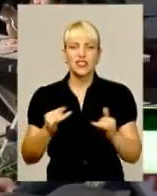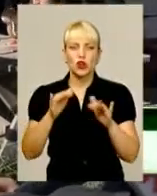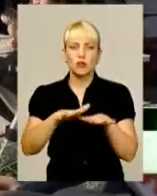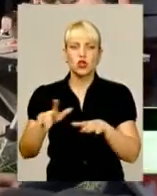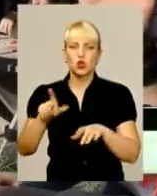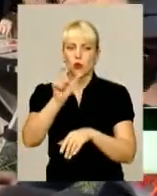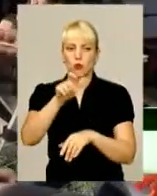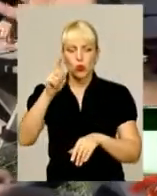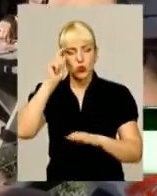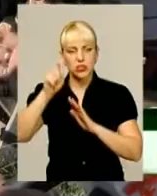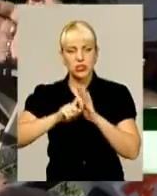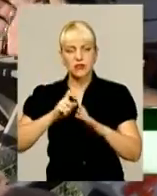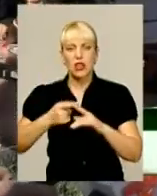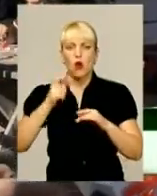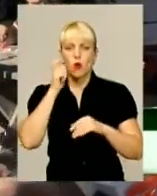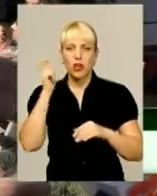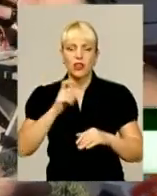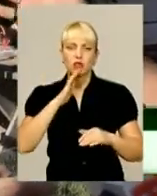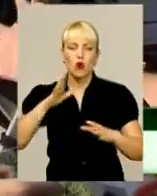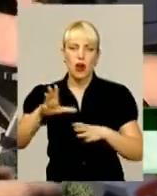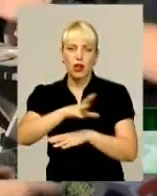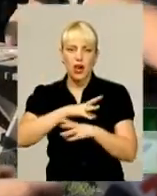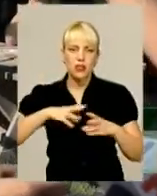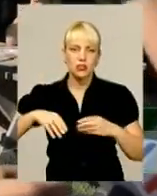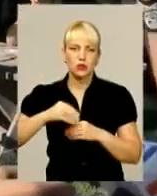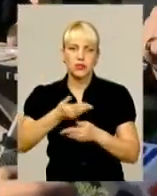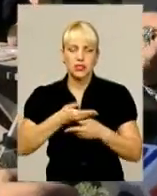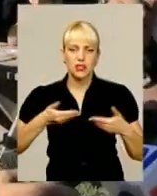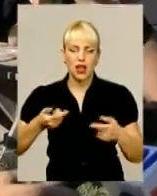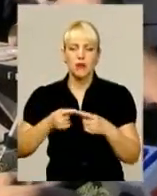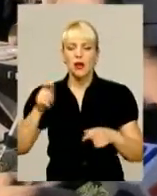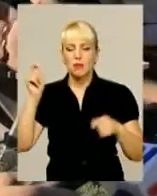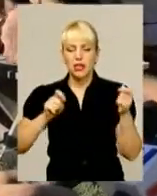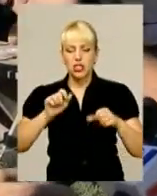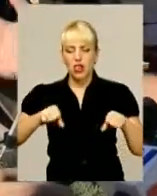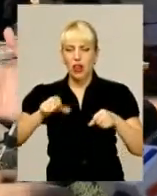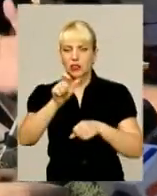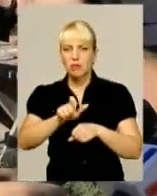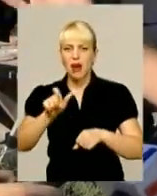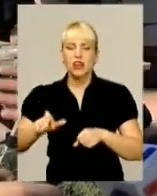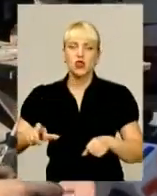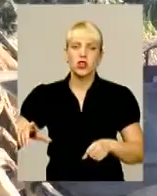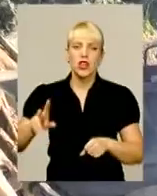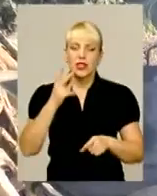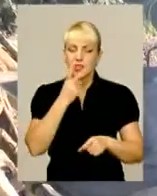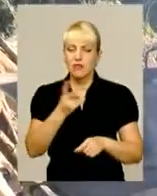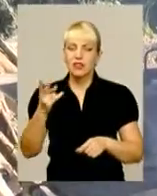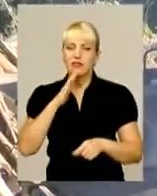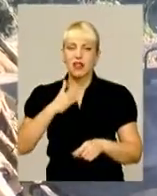відкривали Україну разом з нами. Ми приїжджаємо, хай байкери з усієї України приїжджають і дивляться на Поділля, на Крайна.